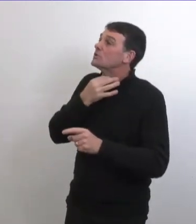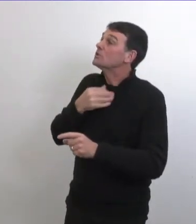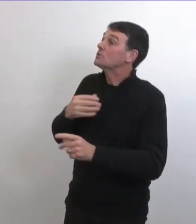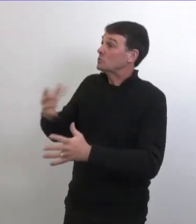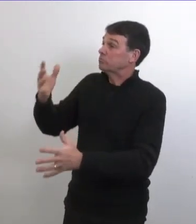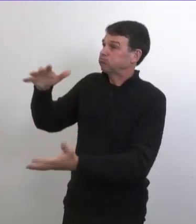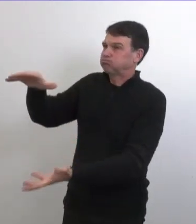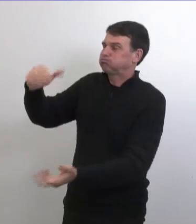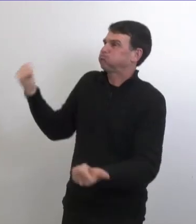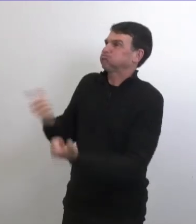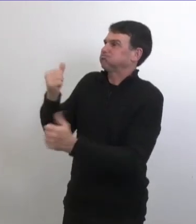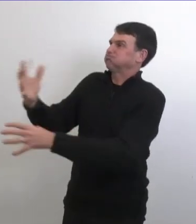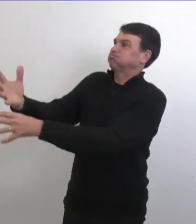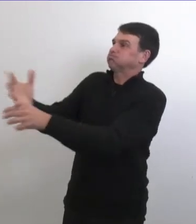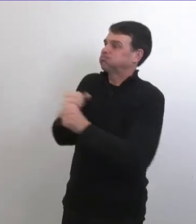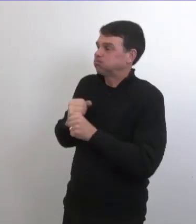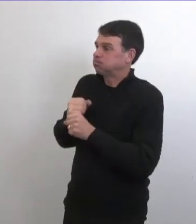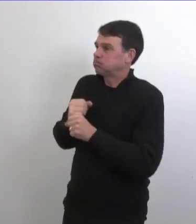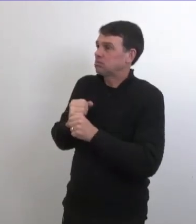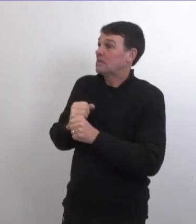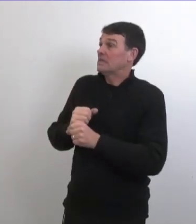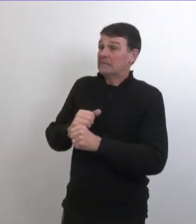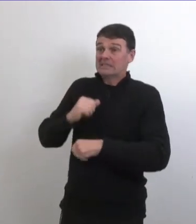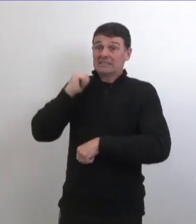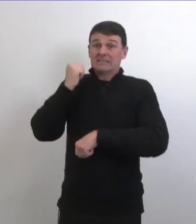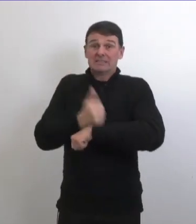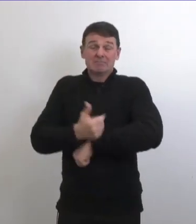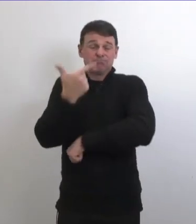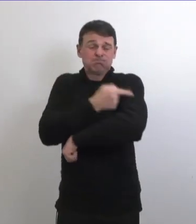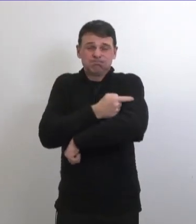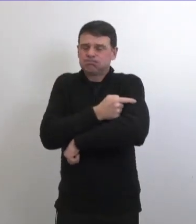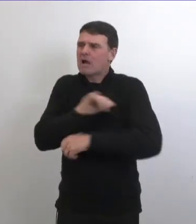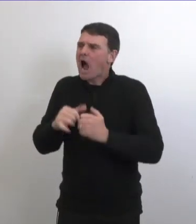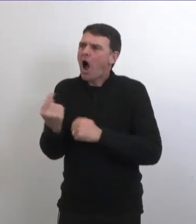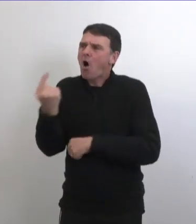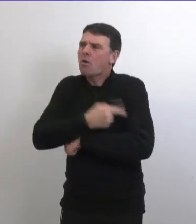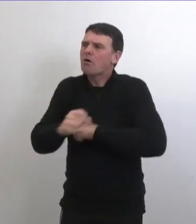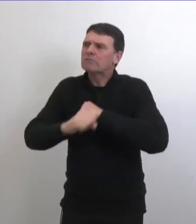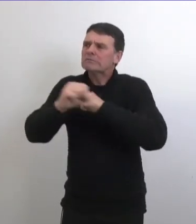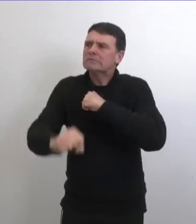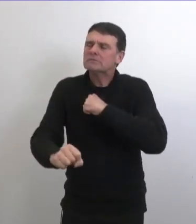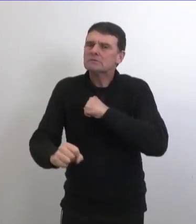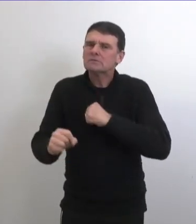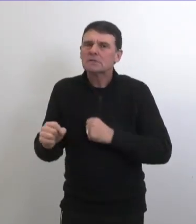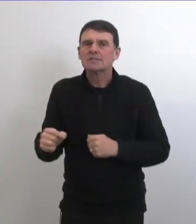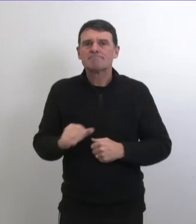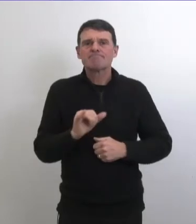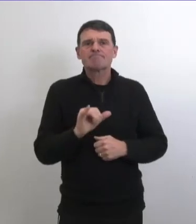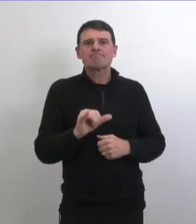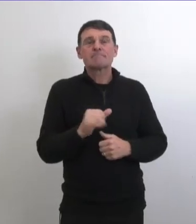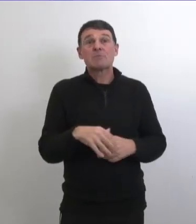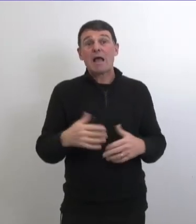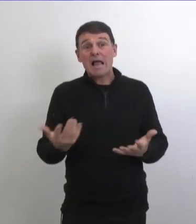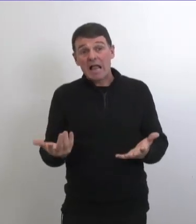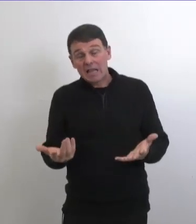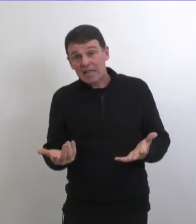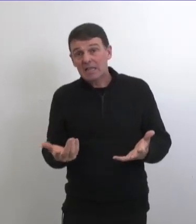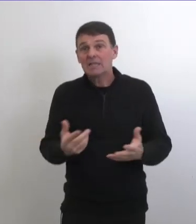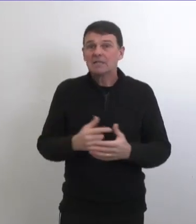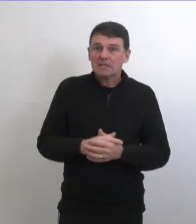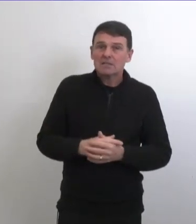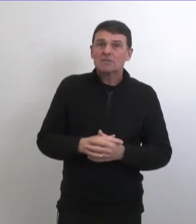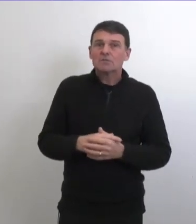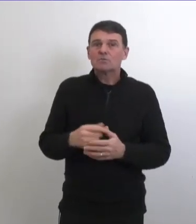vaccins contre la co vide comment est ce que vous allez faire pour mettre en place